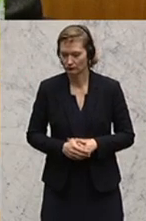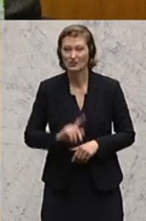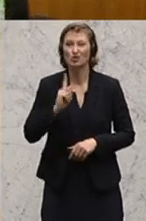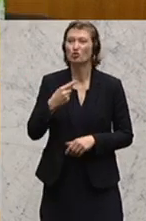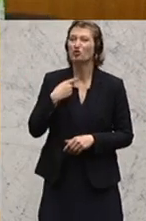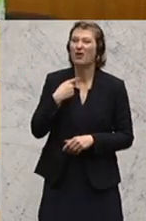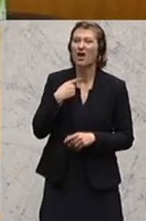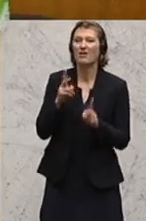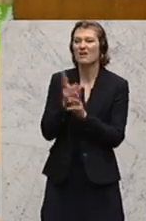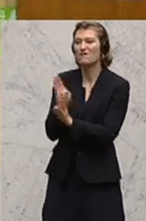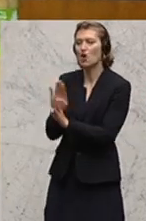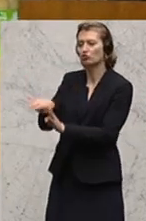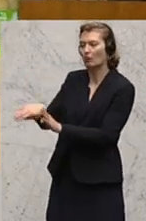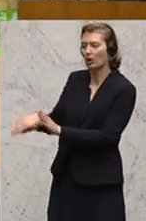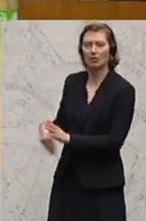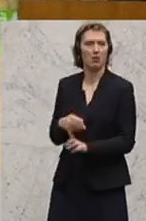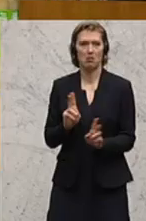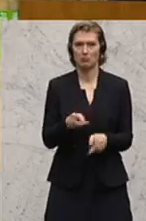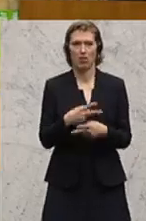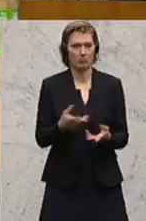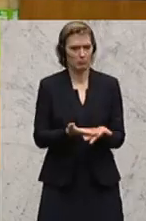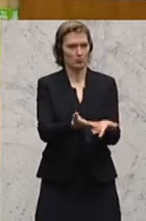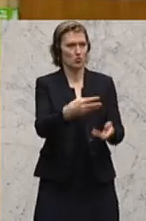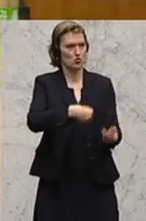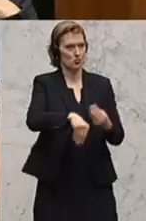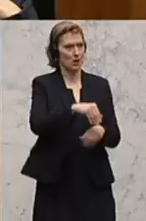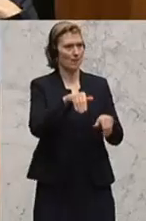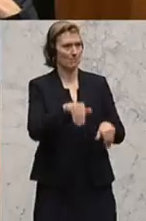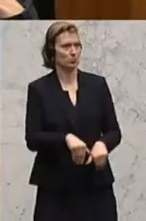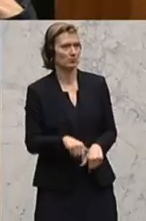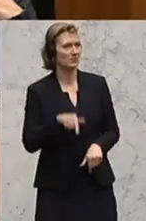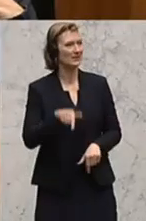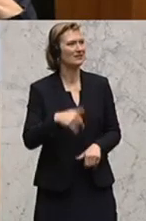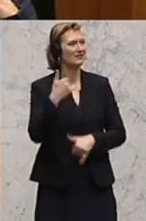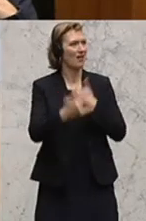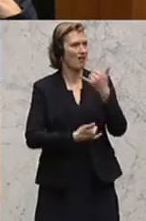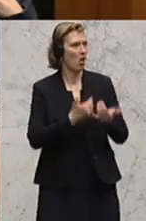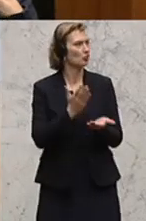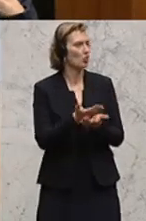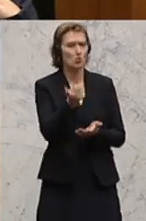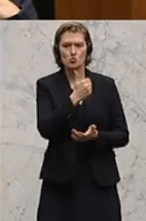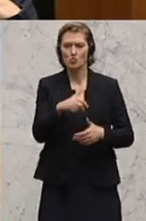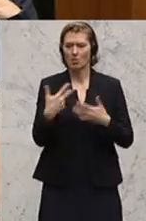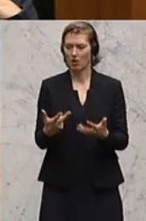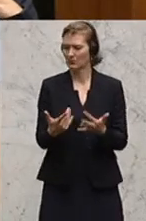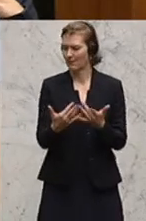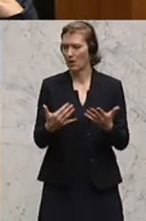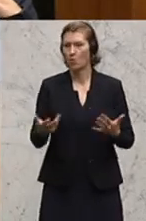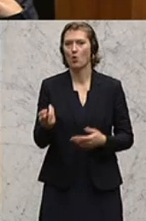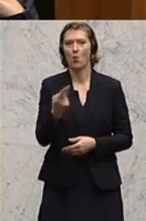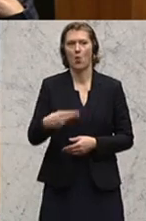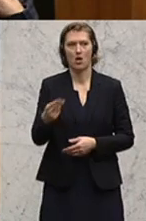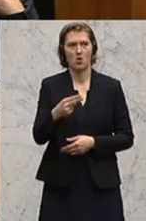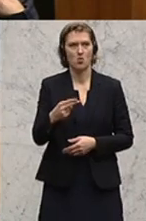Schweine verstecken kann man nicht. Die nächste Frage. Wir haben in diesem Jahr rund 180 Millionen Euro an